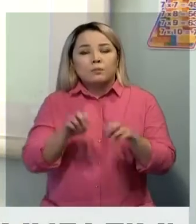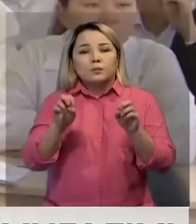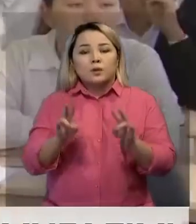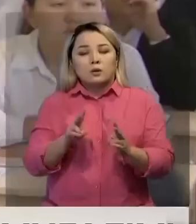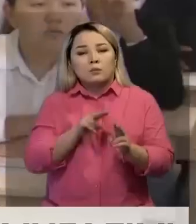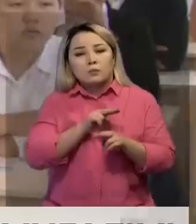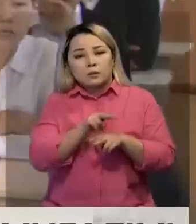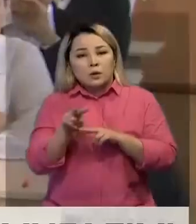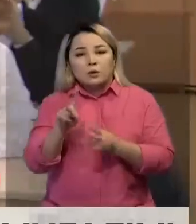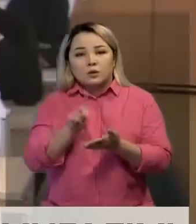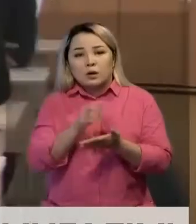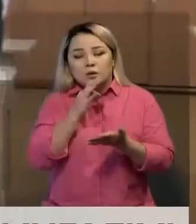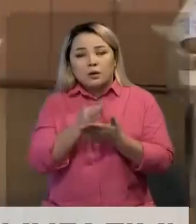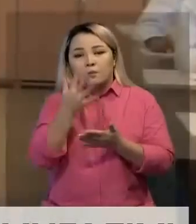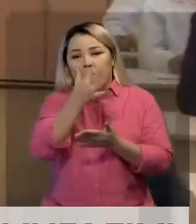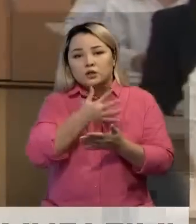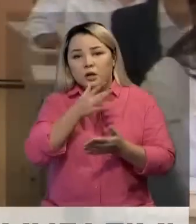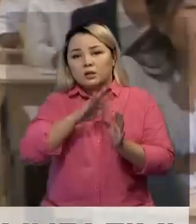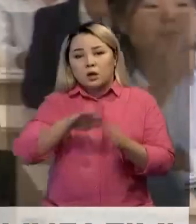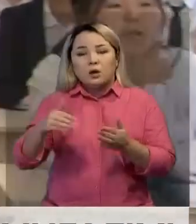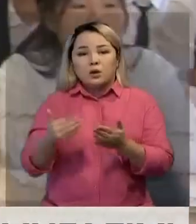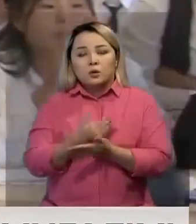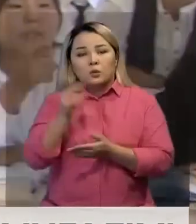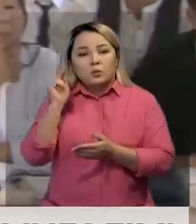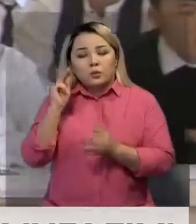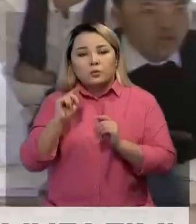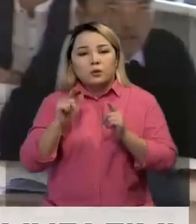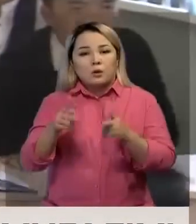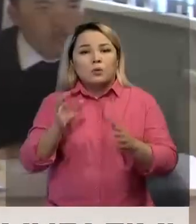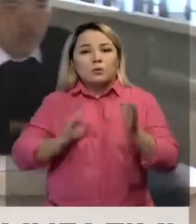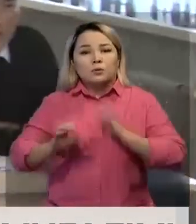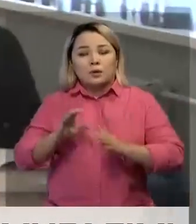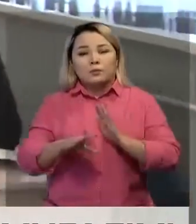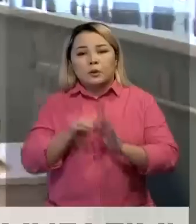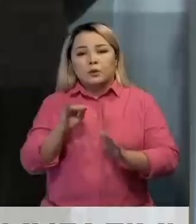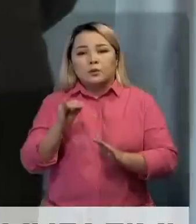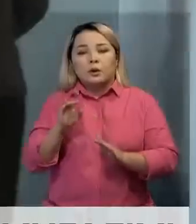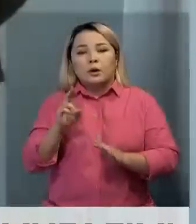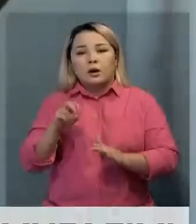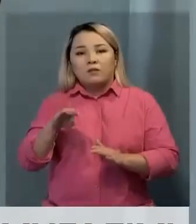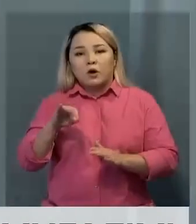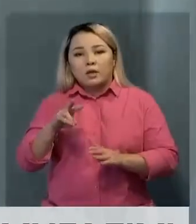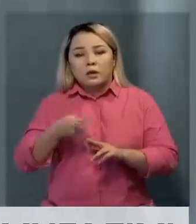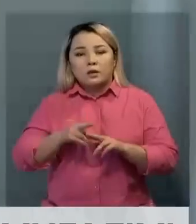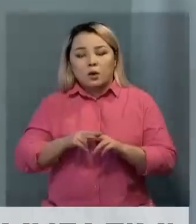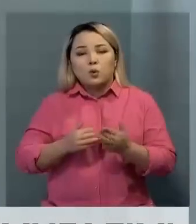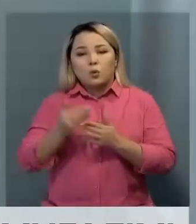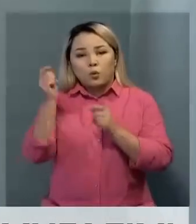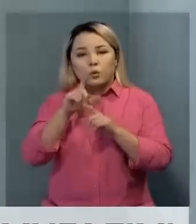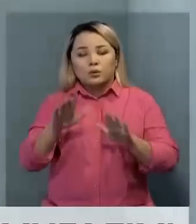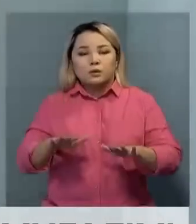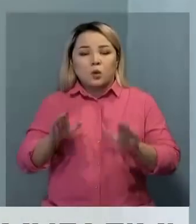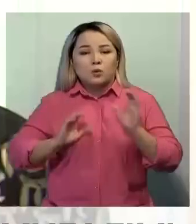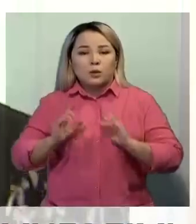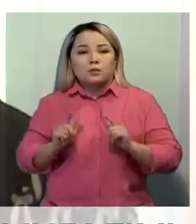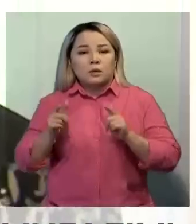секен. Міне енді араға 5 жыл салып тағы оқу ғаттан бақ. Бұл жолы таңдауы 13-ті Калифорниядағы жоғарғы қорнына түсіп